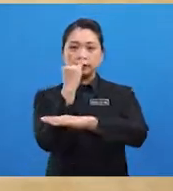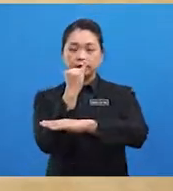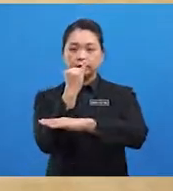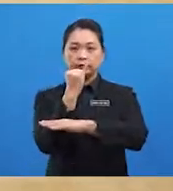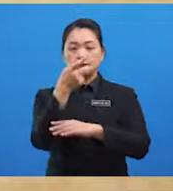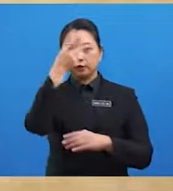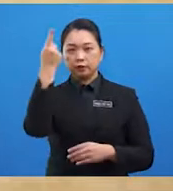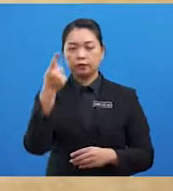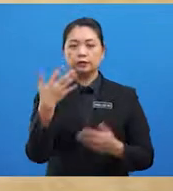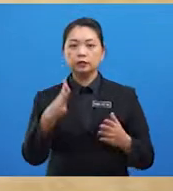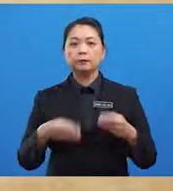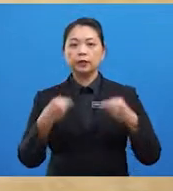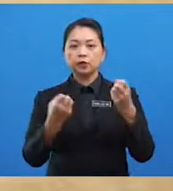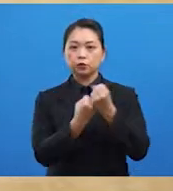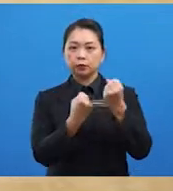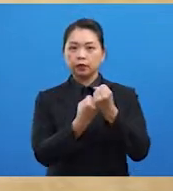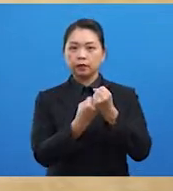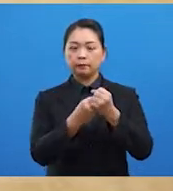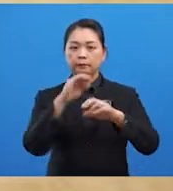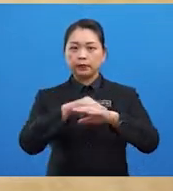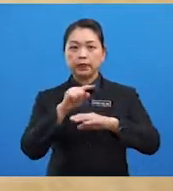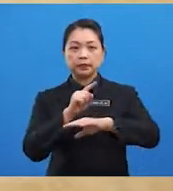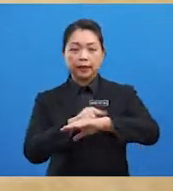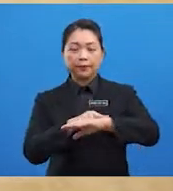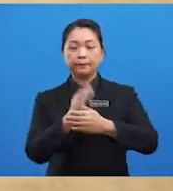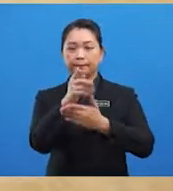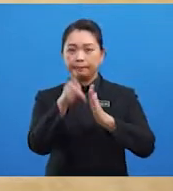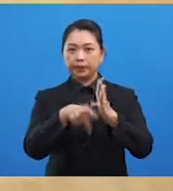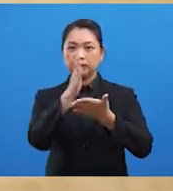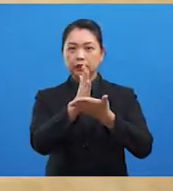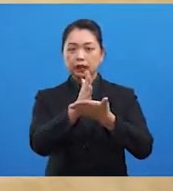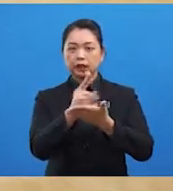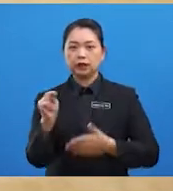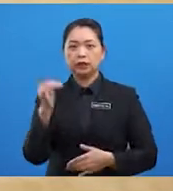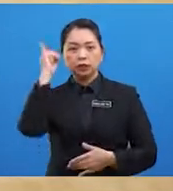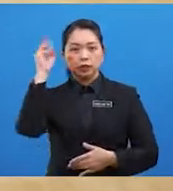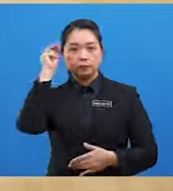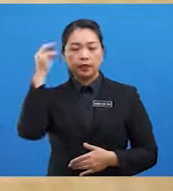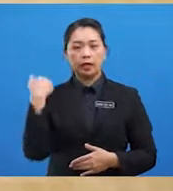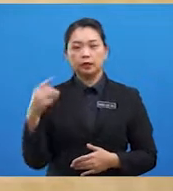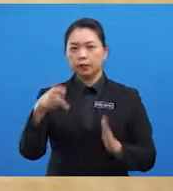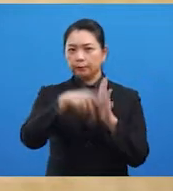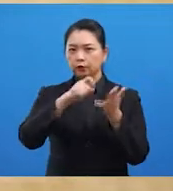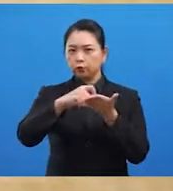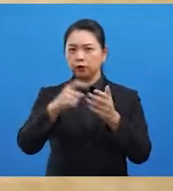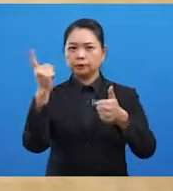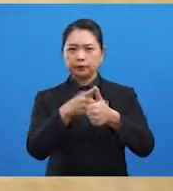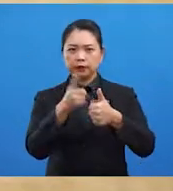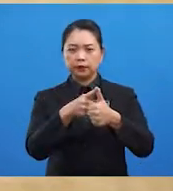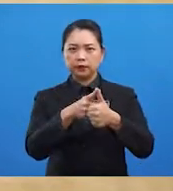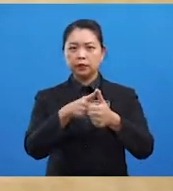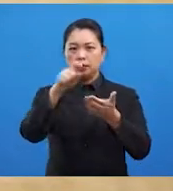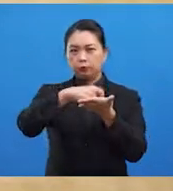sains nautika pada zaman pertengahan dan Ibn Majid adalah penulis pertama yang